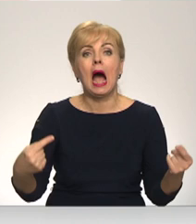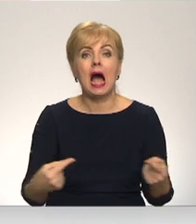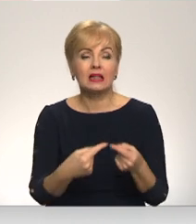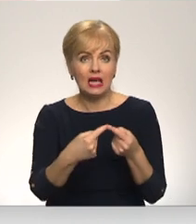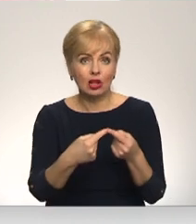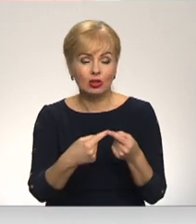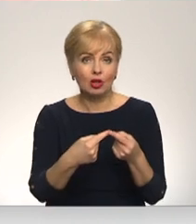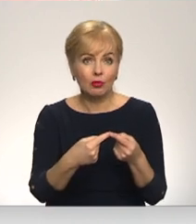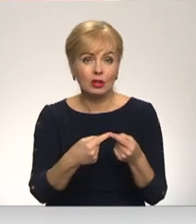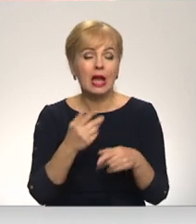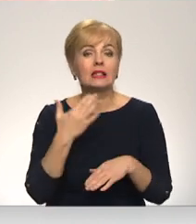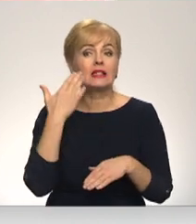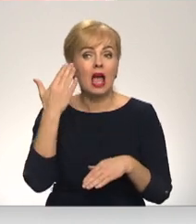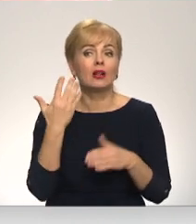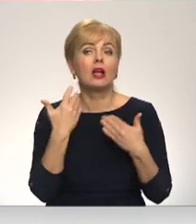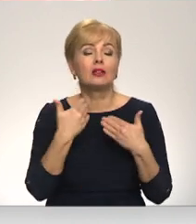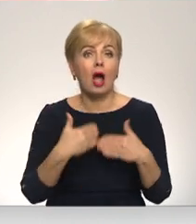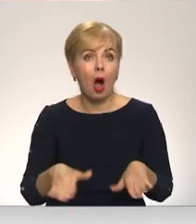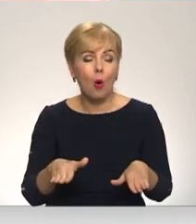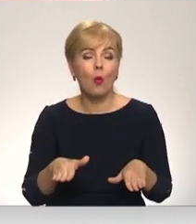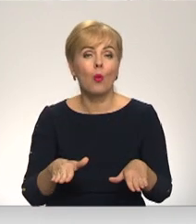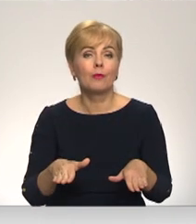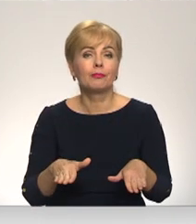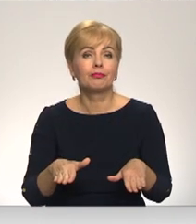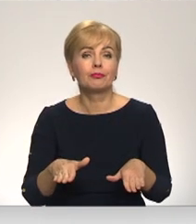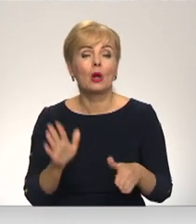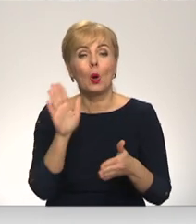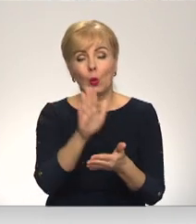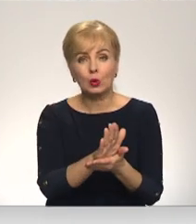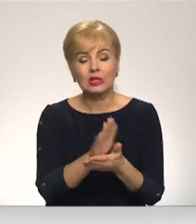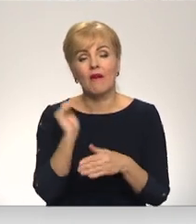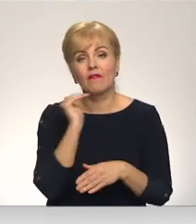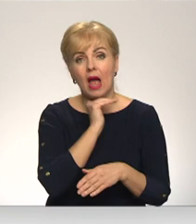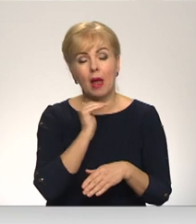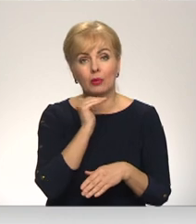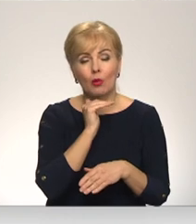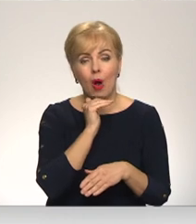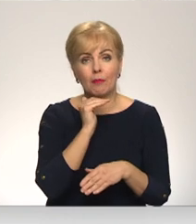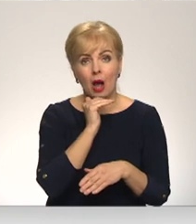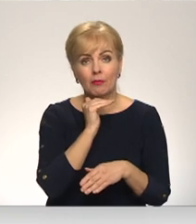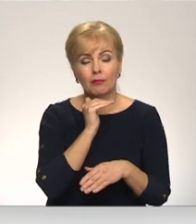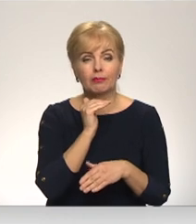norcerību, ka jau uz februāra 2.